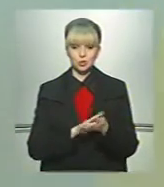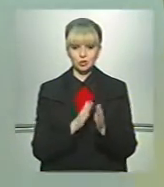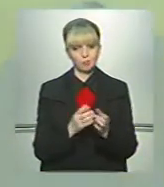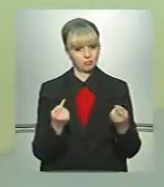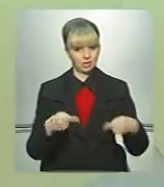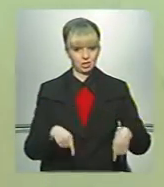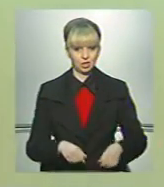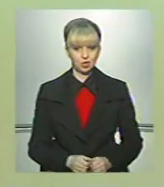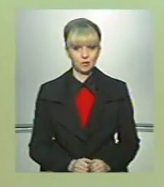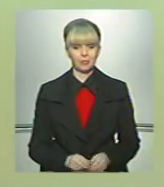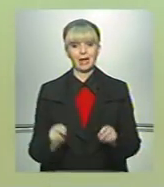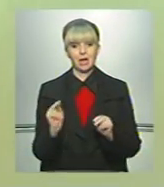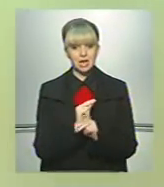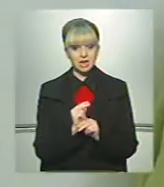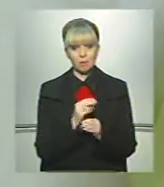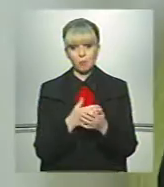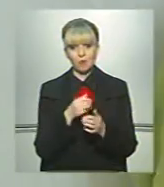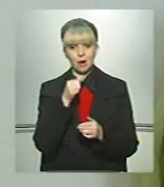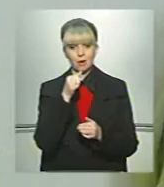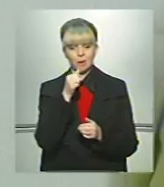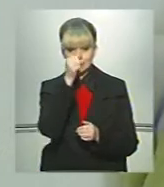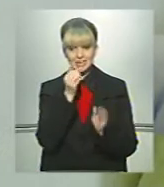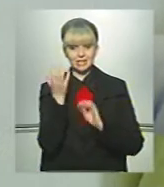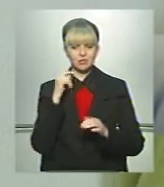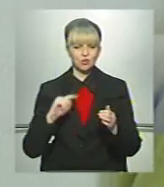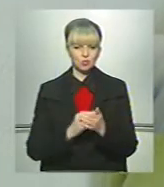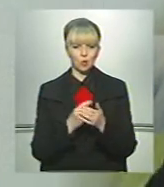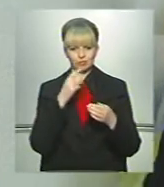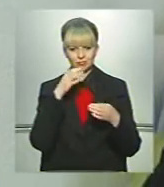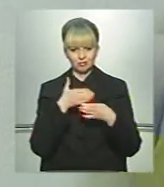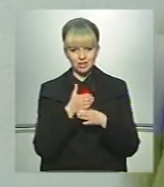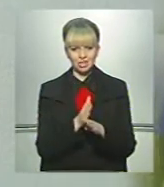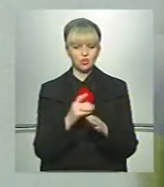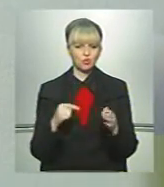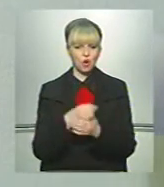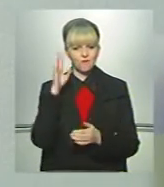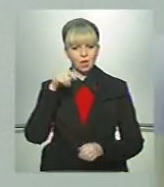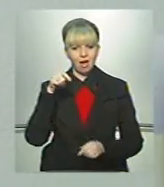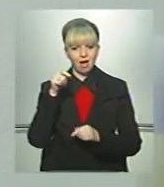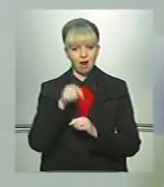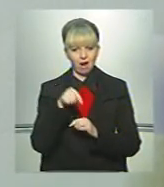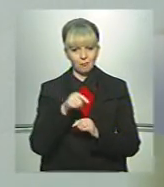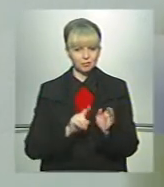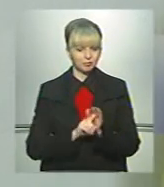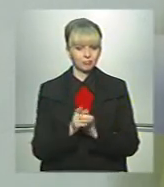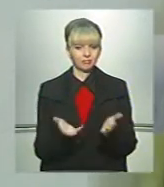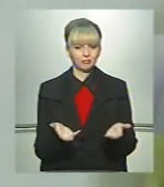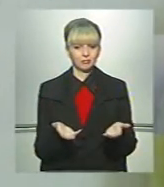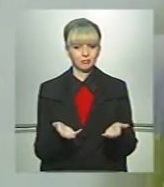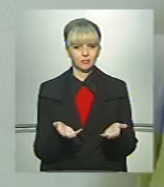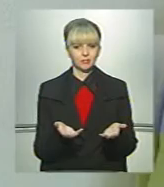критична. Ремонт. Буквально місяць-два знову почали тріччини йти, знову почала вода капати. Тобто